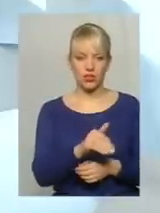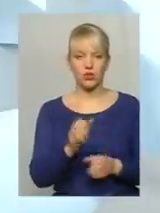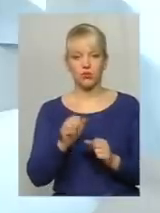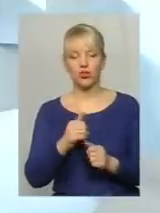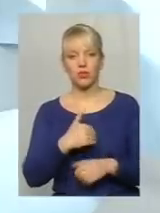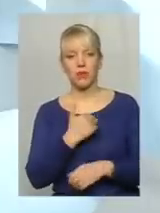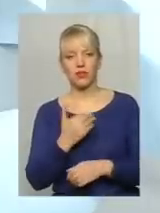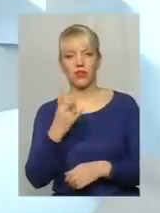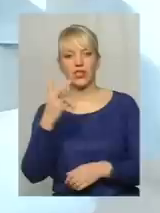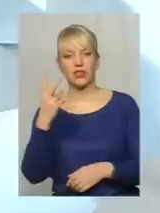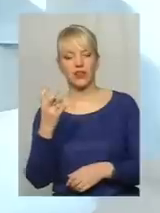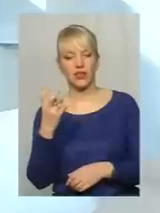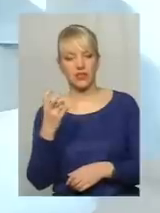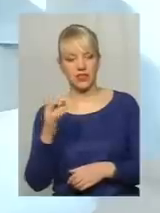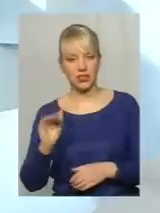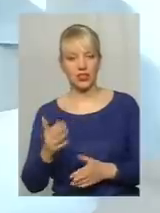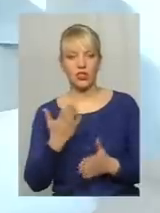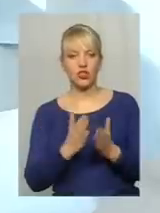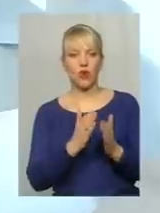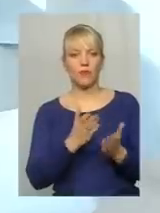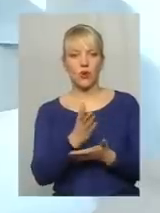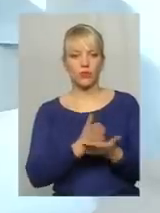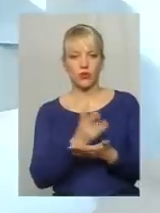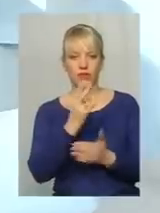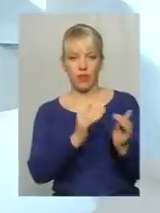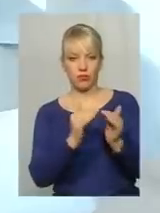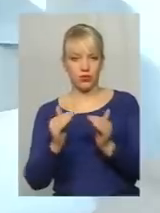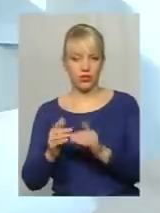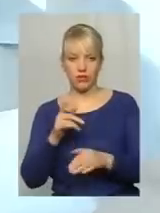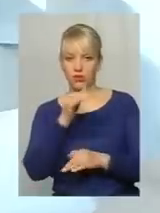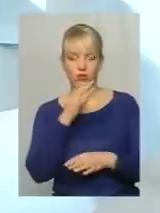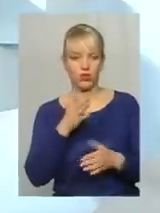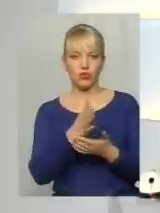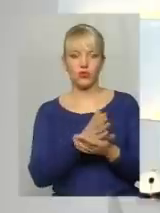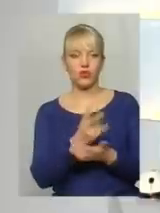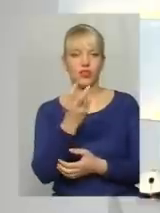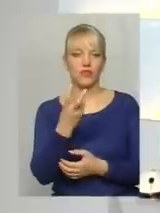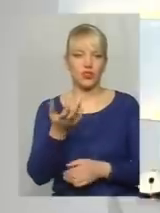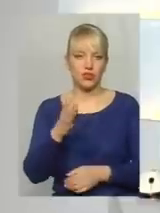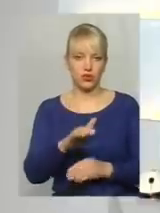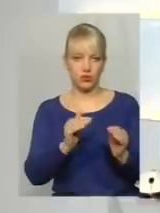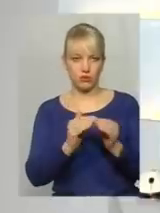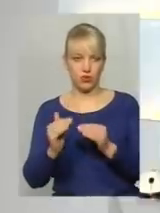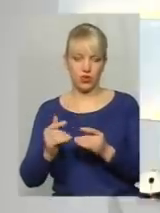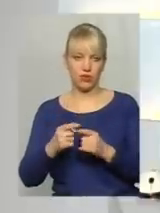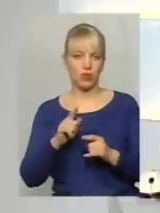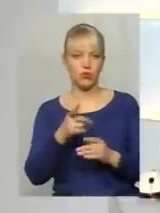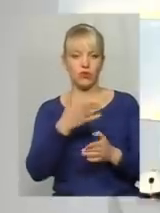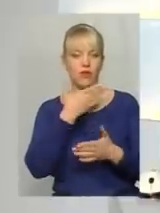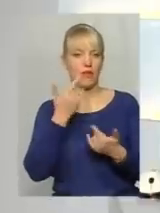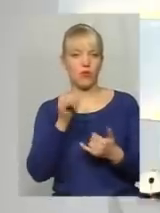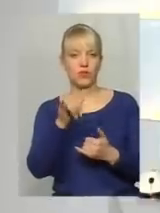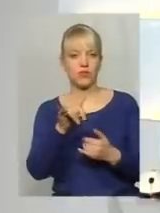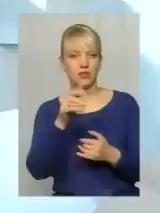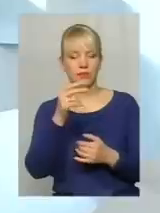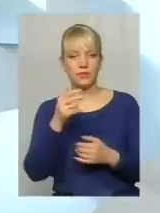200. Якщо ви обслуговували два будиночка, то ви не можете обслуговувати 200 будинків, тому що, відповідно, ви не мали тих об'ємів.